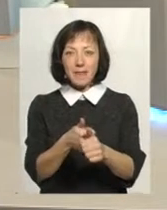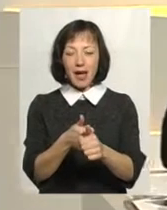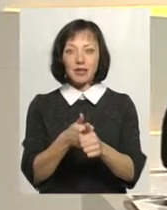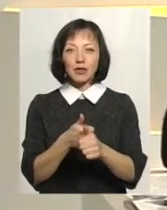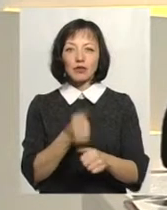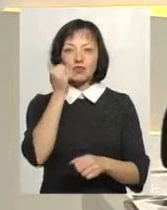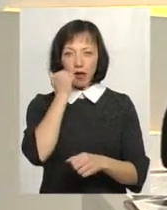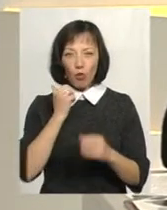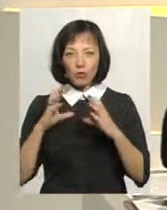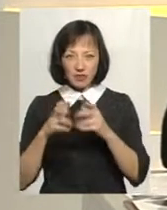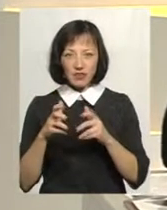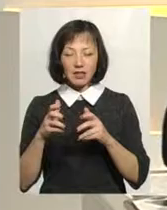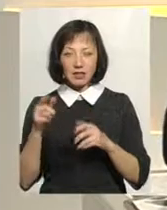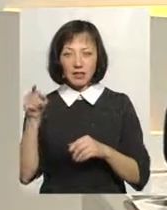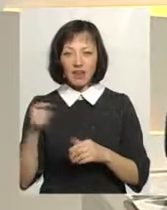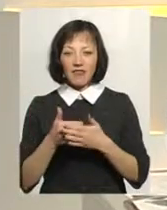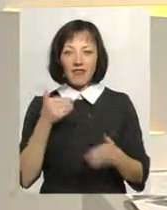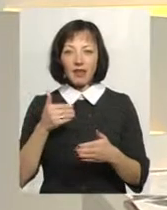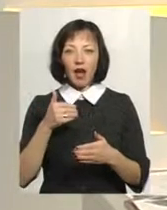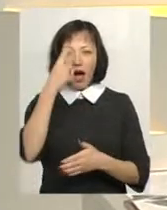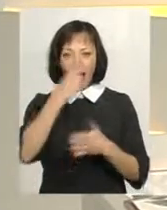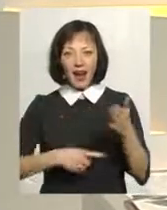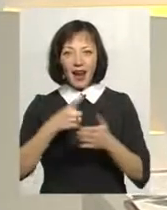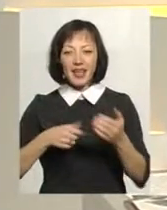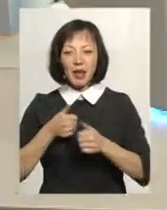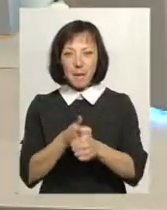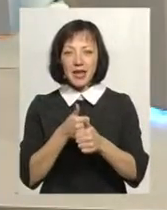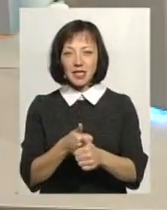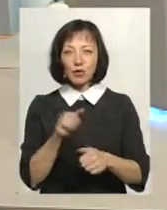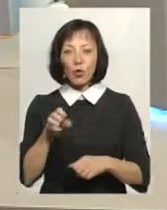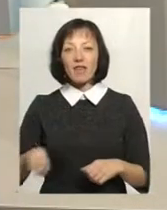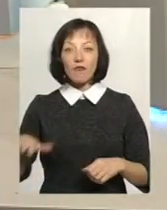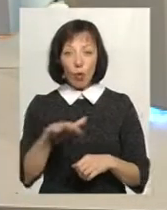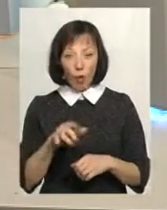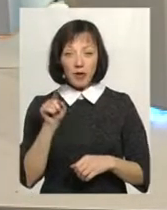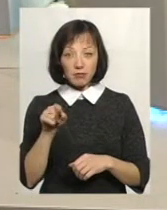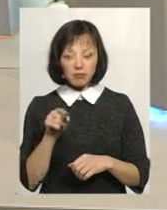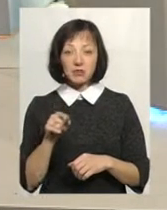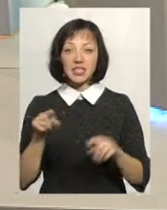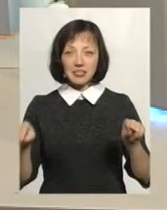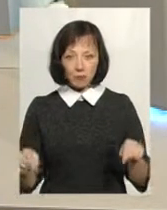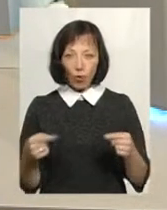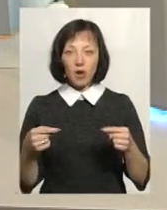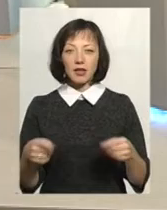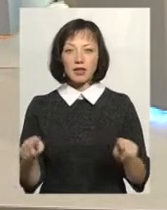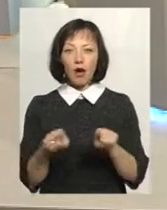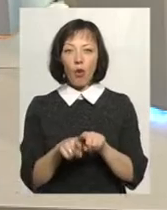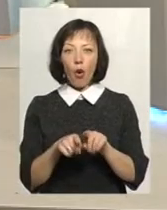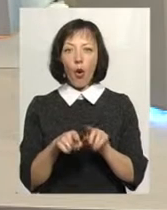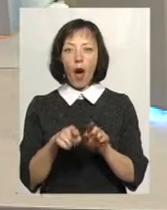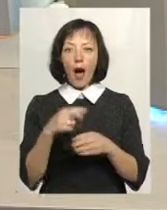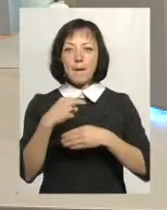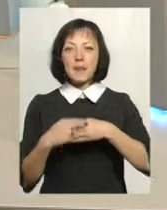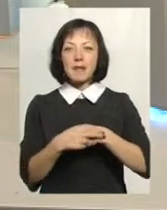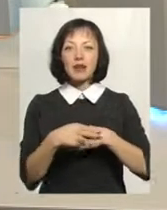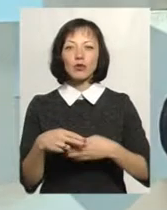у Старому світі, від релігійних переслідувань у Європі. І вони на меті поставили створення такого біблійного